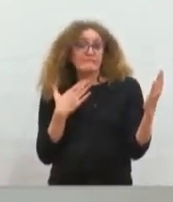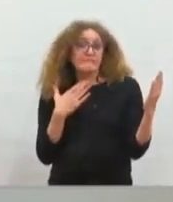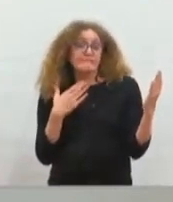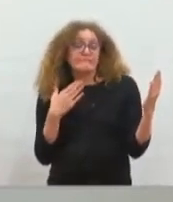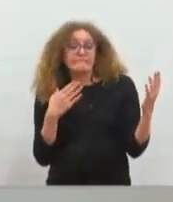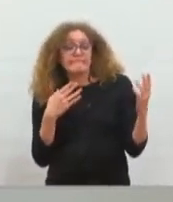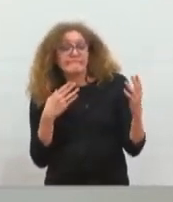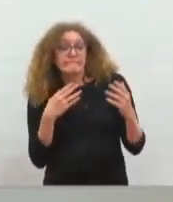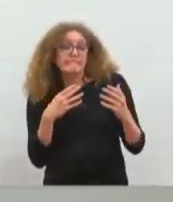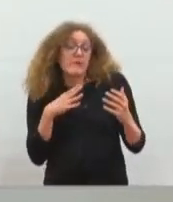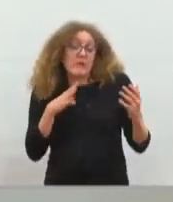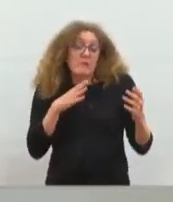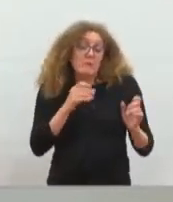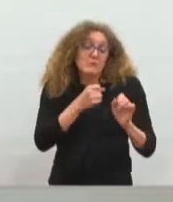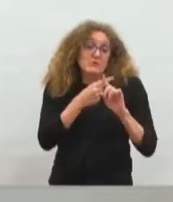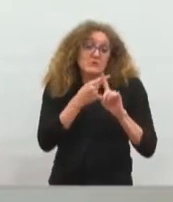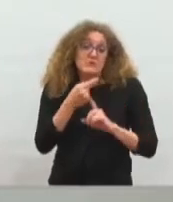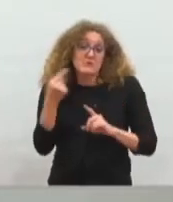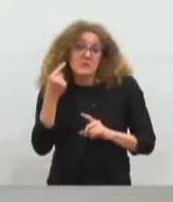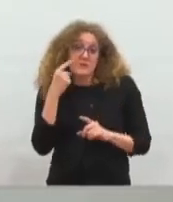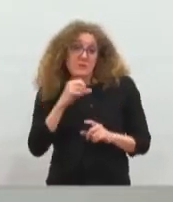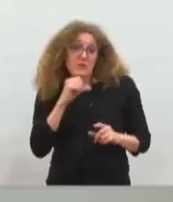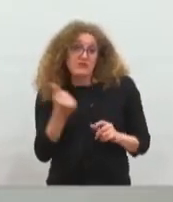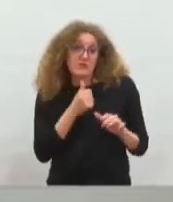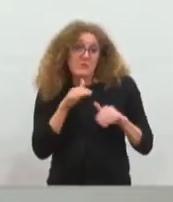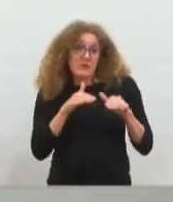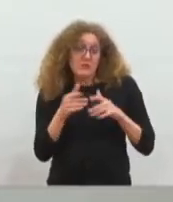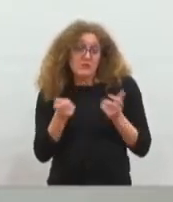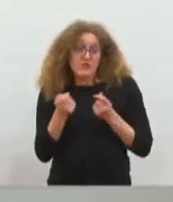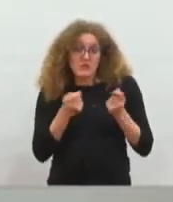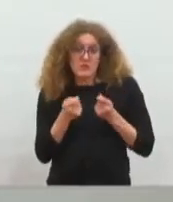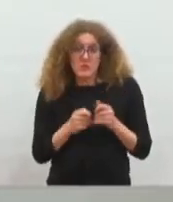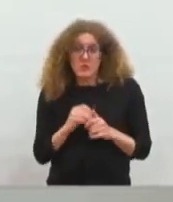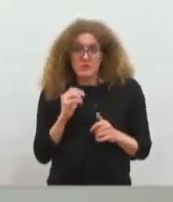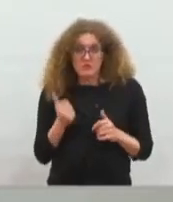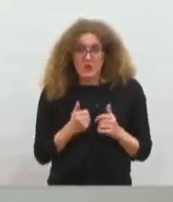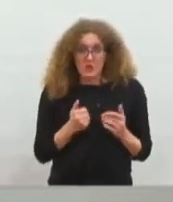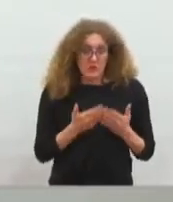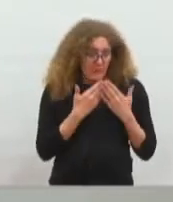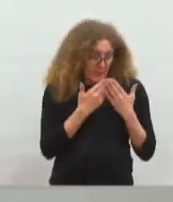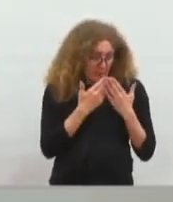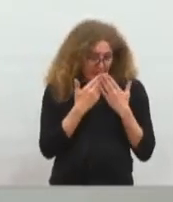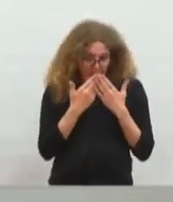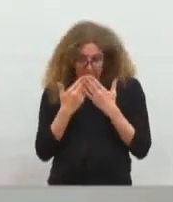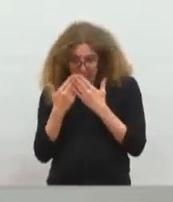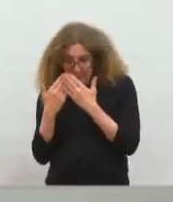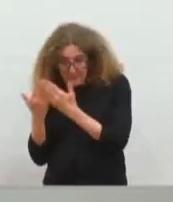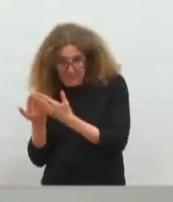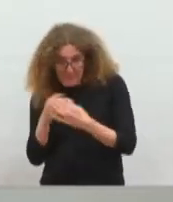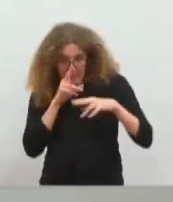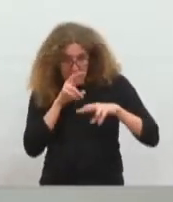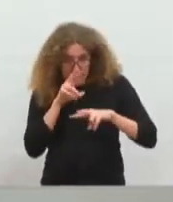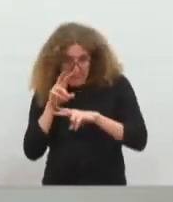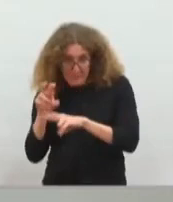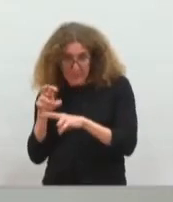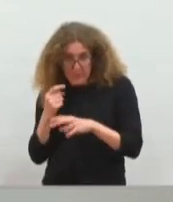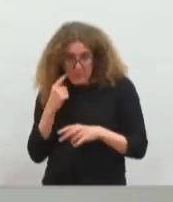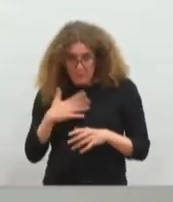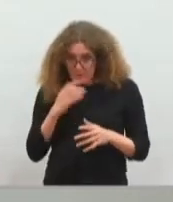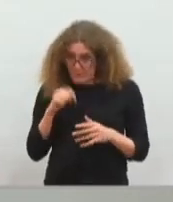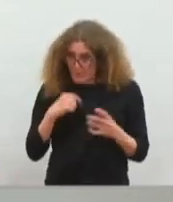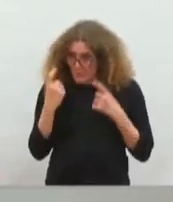chaque mode de gestion. Ils ont été pesés et je pense qu'il fallait prendre ce temps de la réflexion.